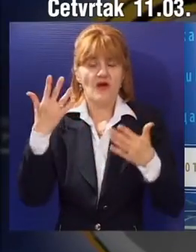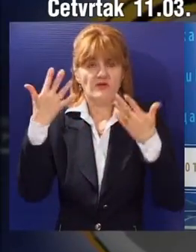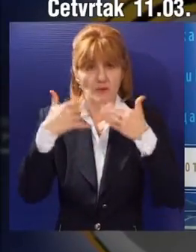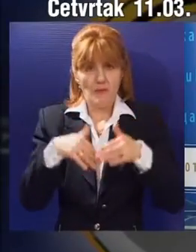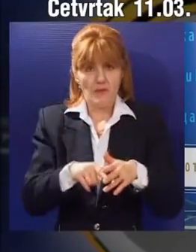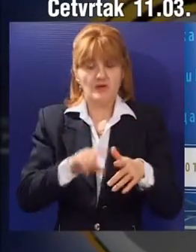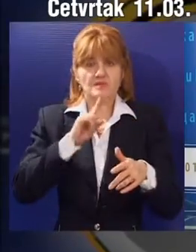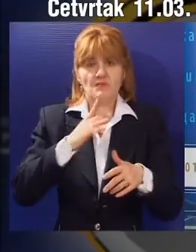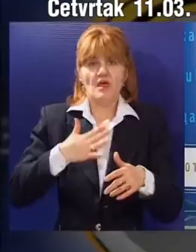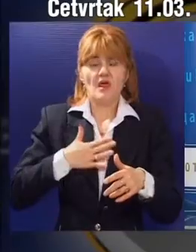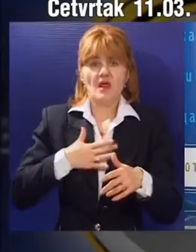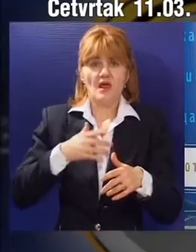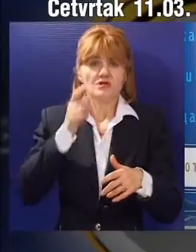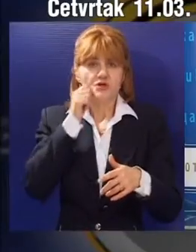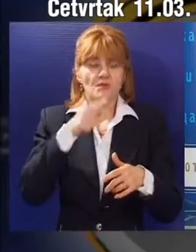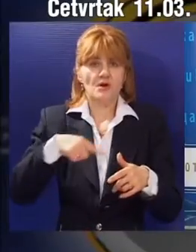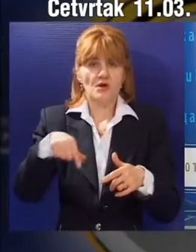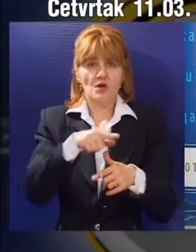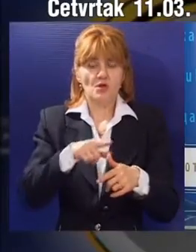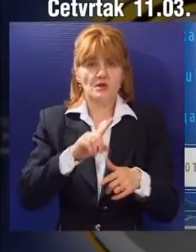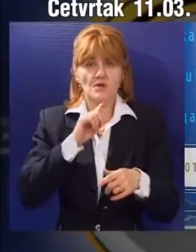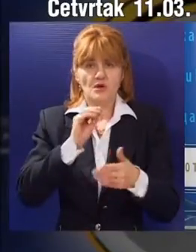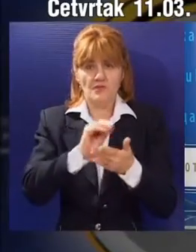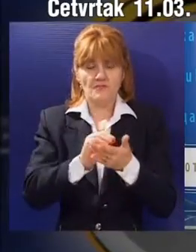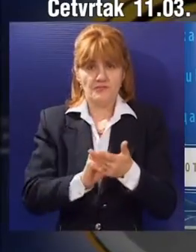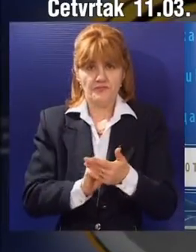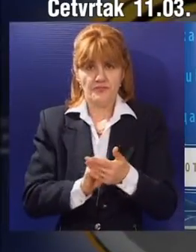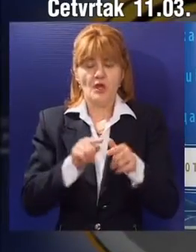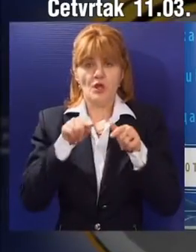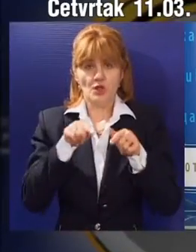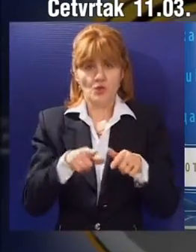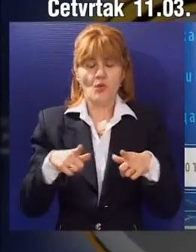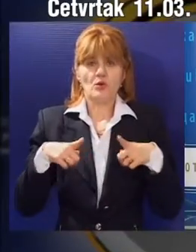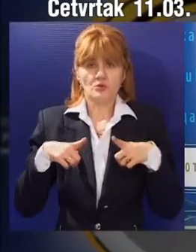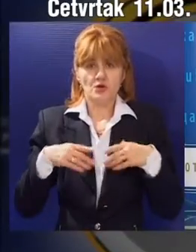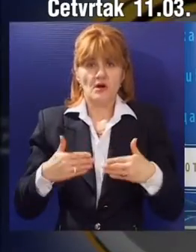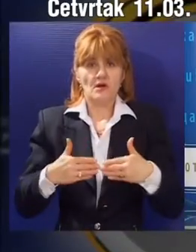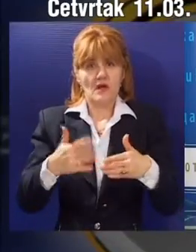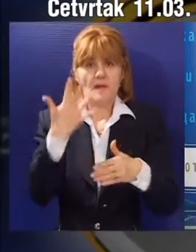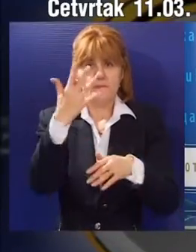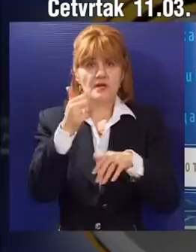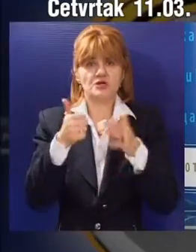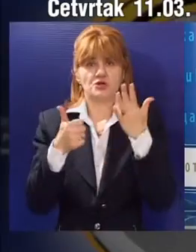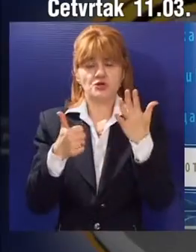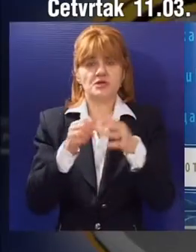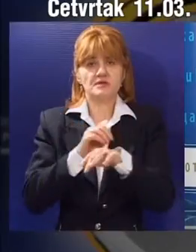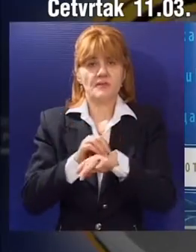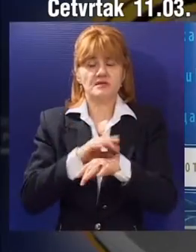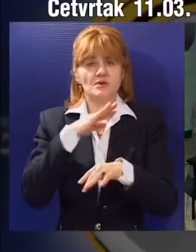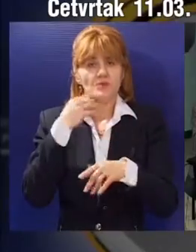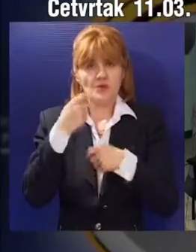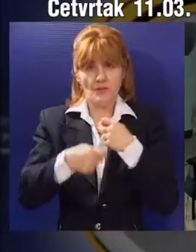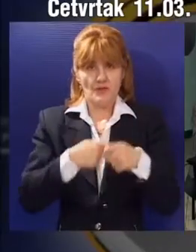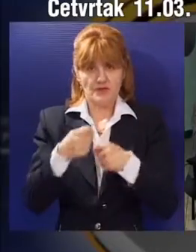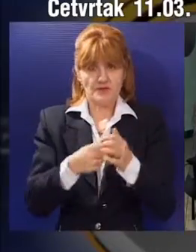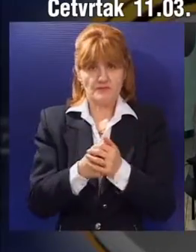predzećima sa našim poslodavcima i sa našim ostivačima. Tu nas čekaju narednih jedno 5-6 meseci veliki posao.